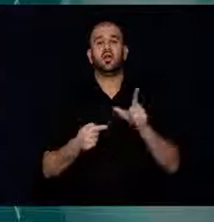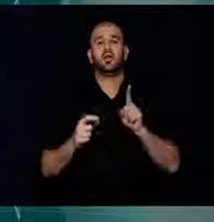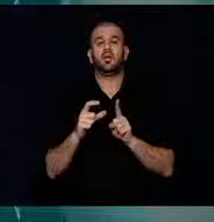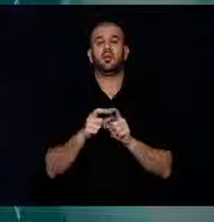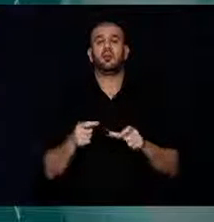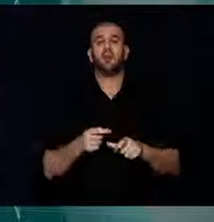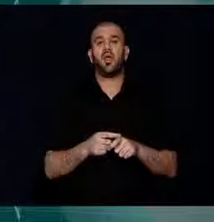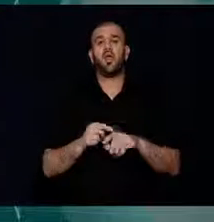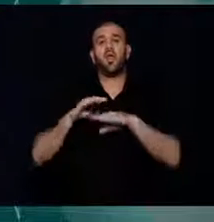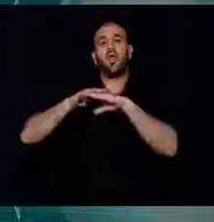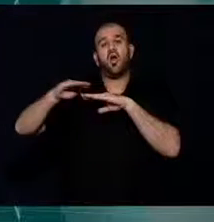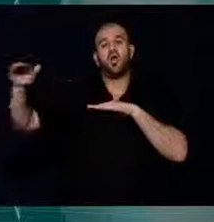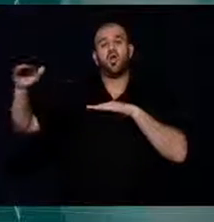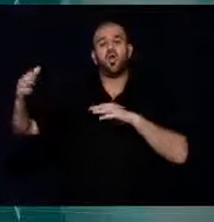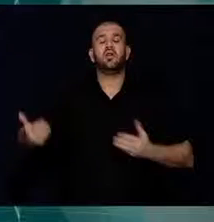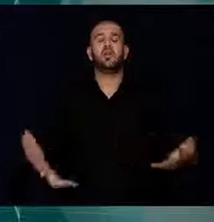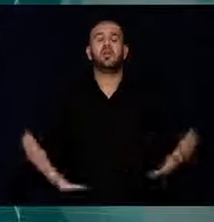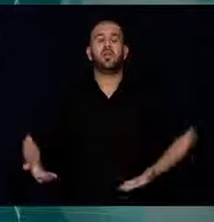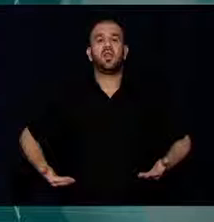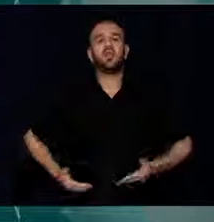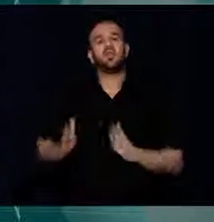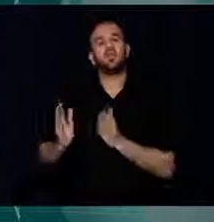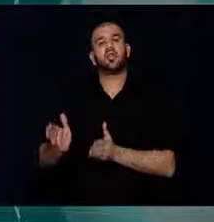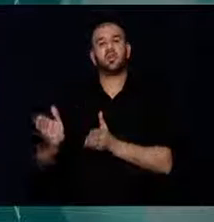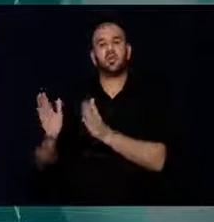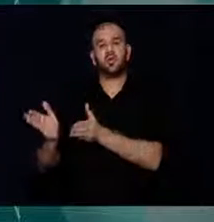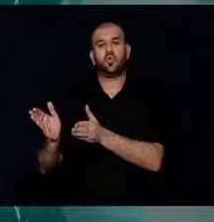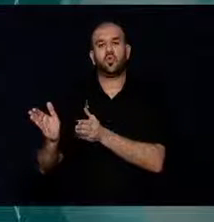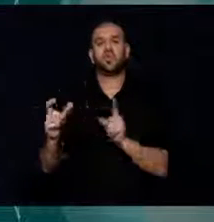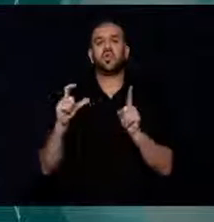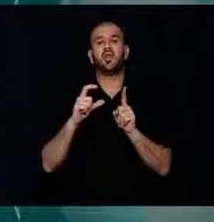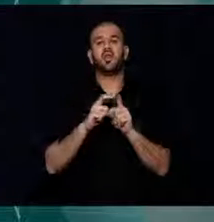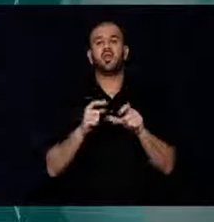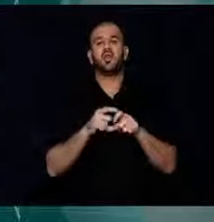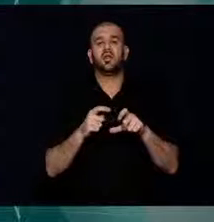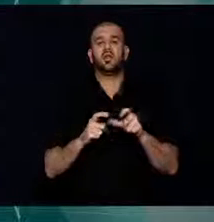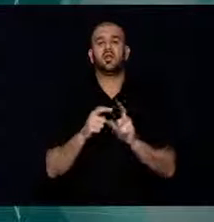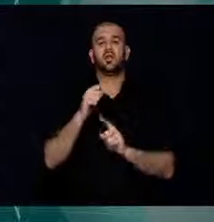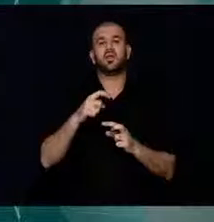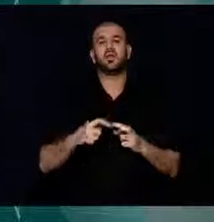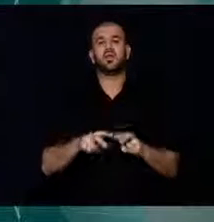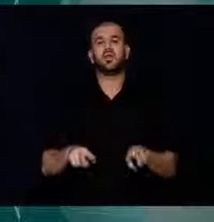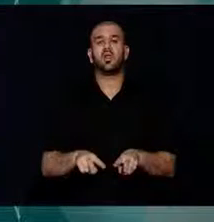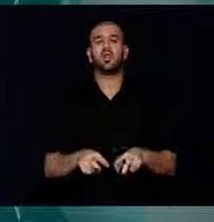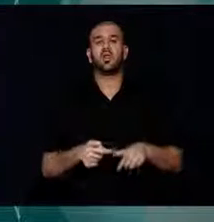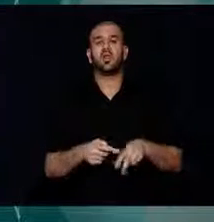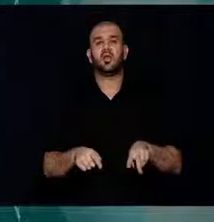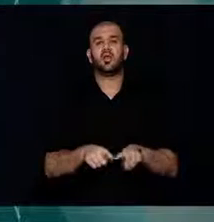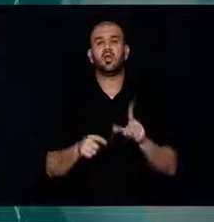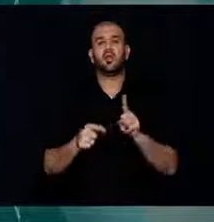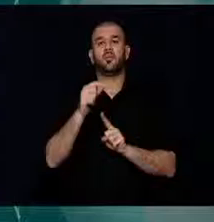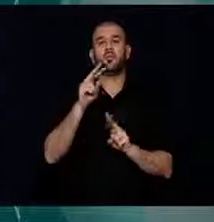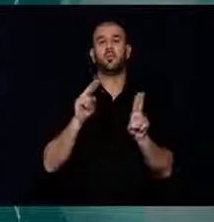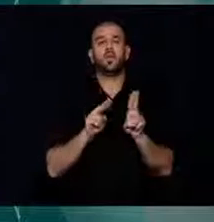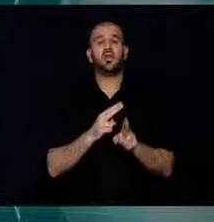Değirmenlik Belediye Başkanı Osman Işısal, Avrupa Birliği ile birlikte